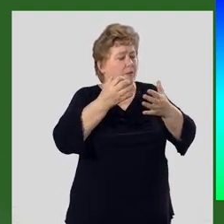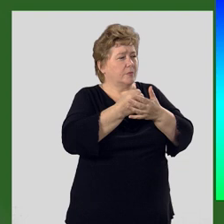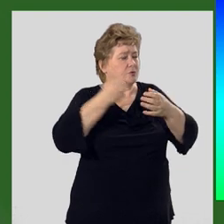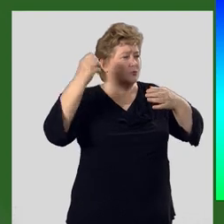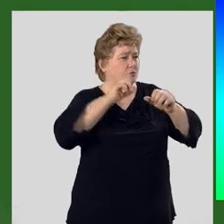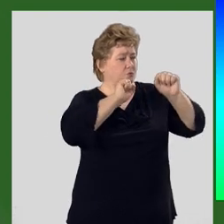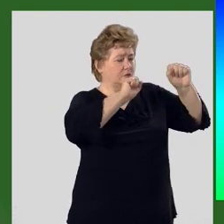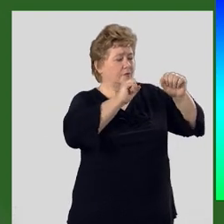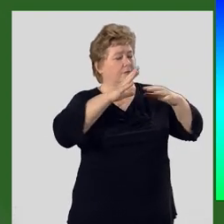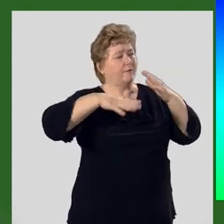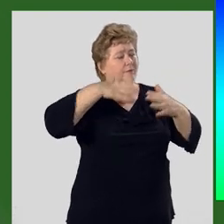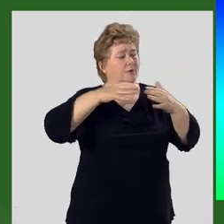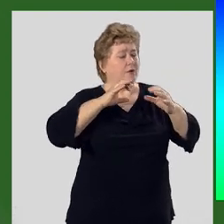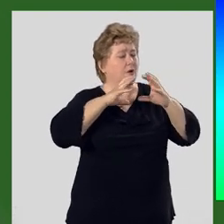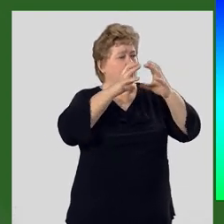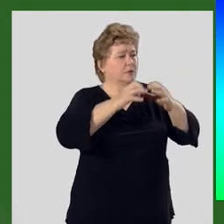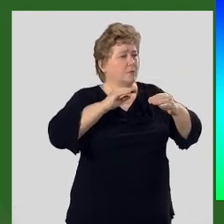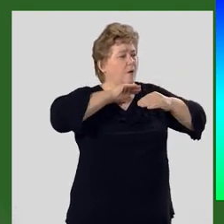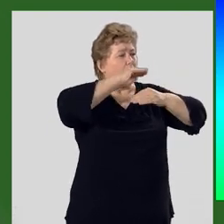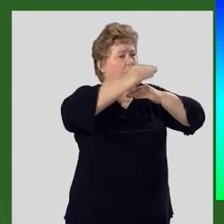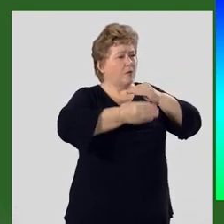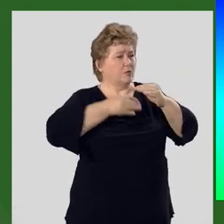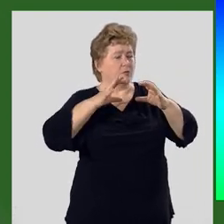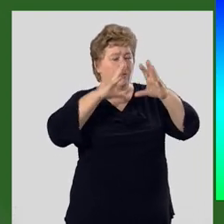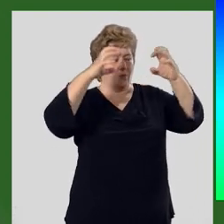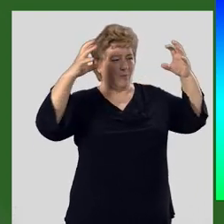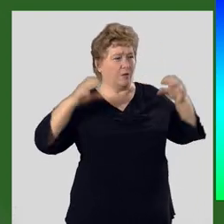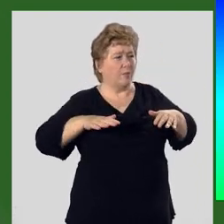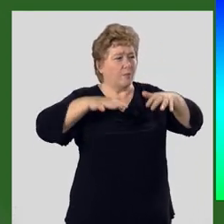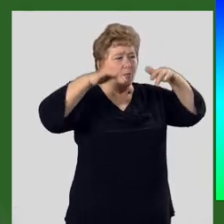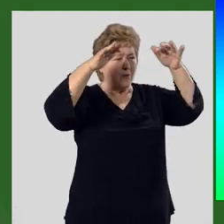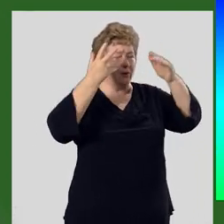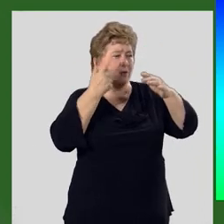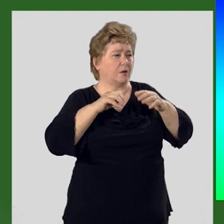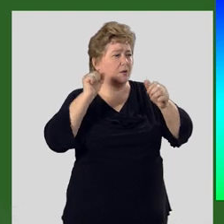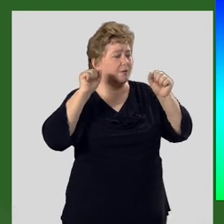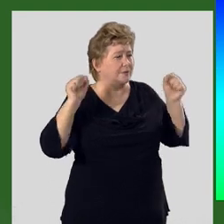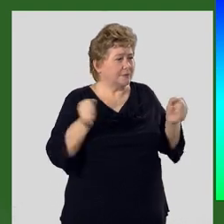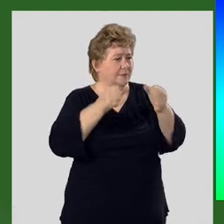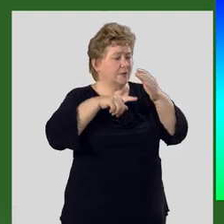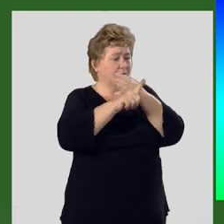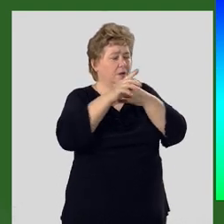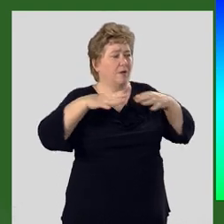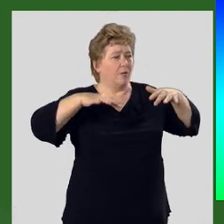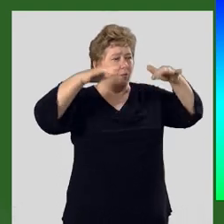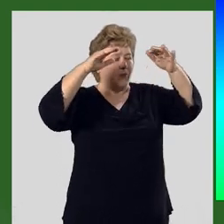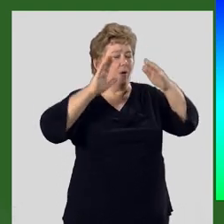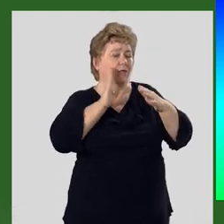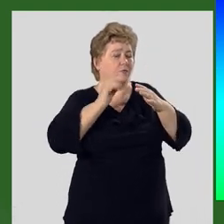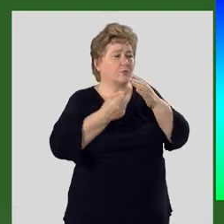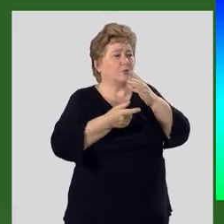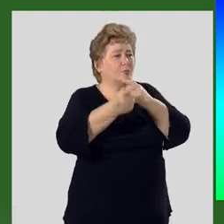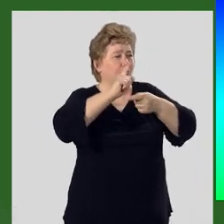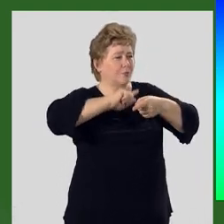солнечного ветра. Земной шар был окутан облаками пара. А когда стал остывать, пар превращался в воду,